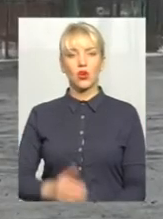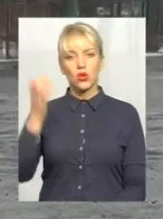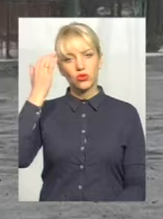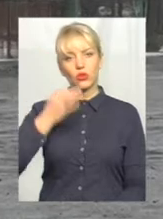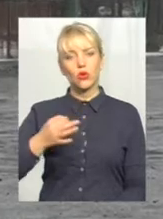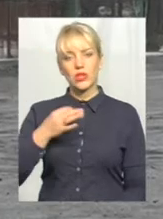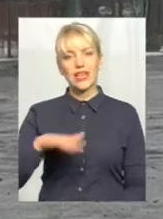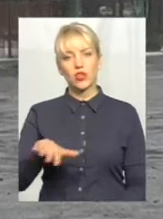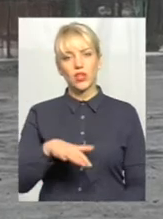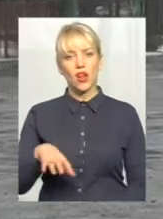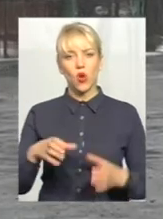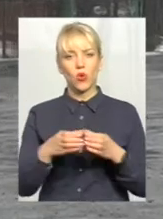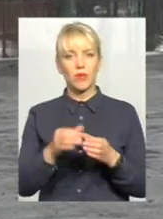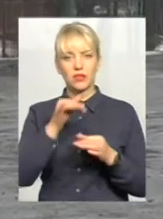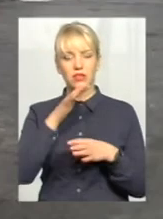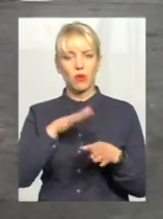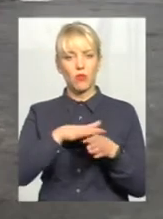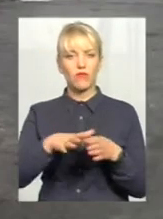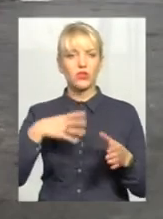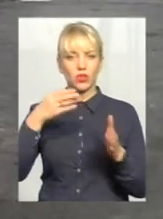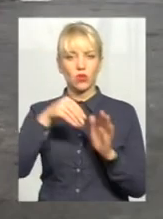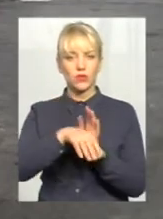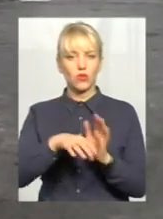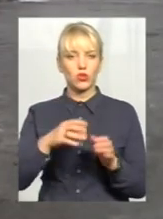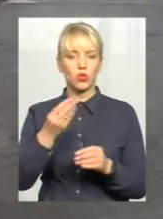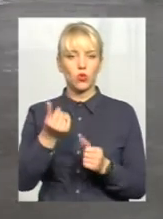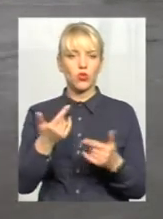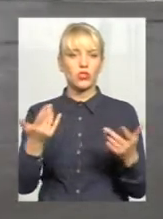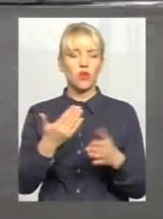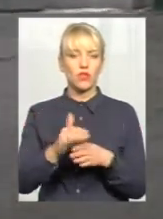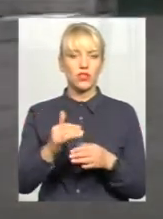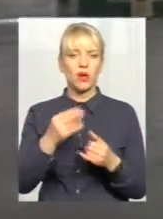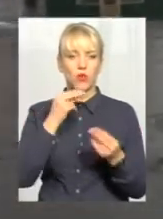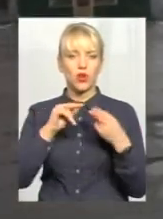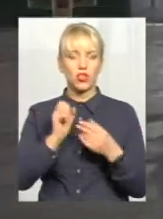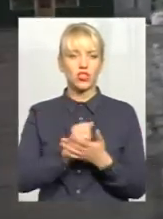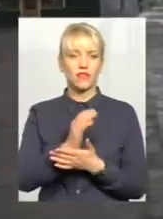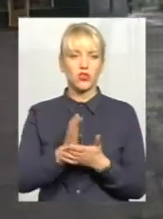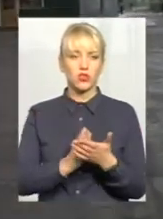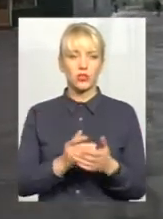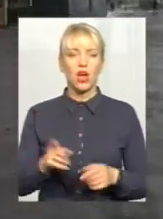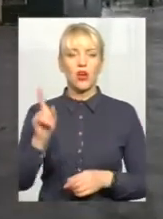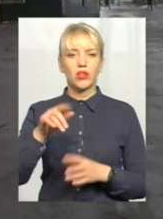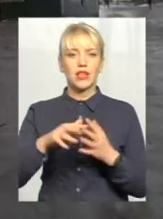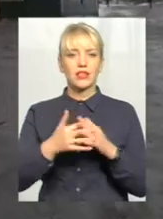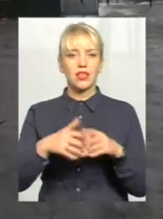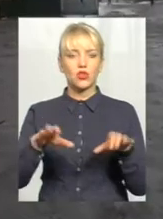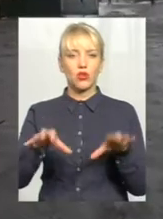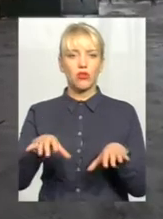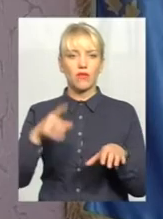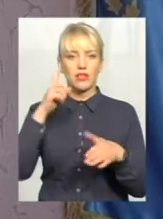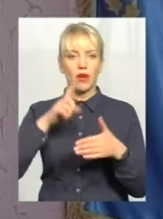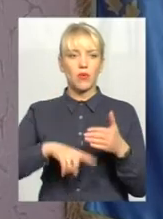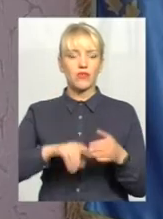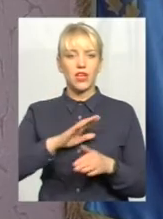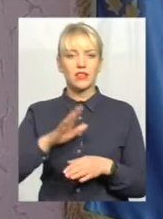Чорноострівська територіальна громада не змогла повністю освоїти кошти, виділені на покращення інфраструктури. Однак селищний голова запевняє, не